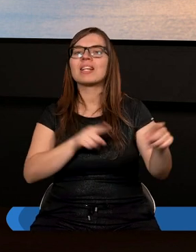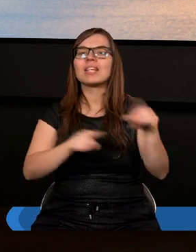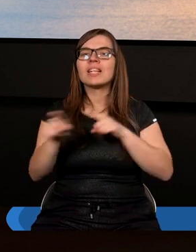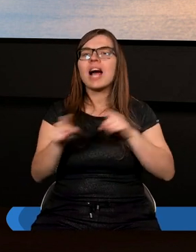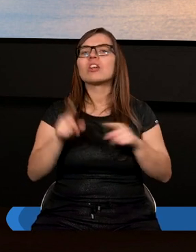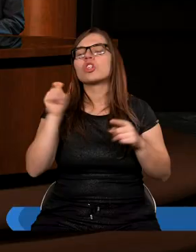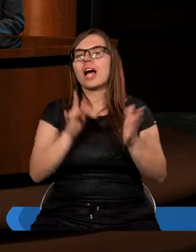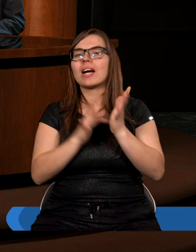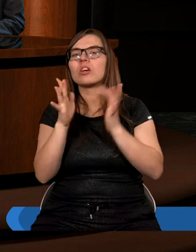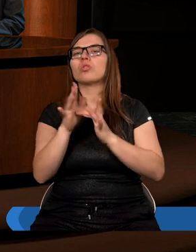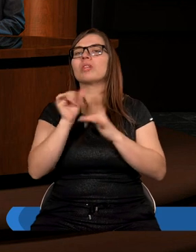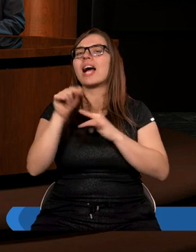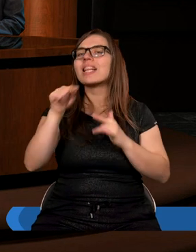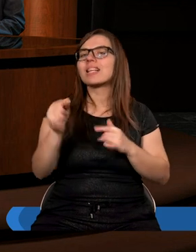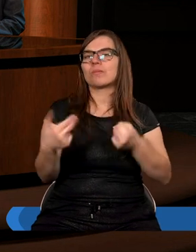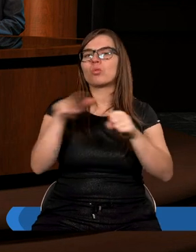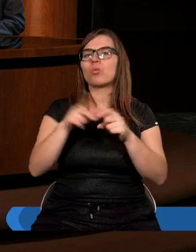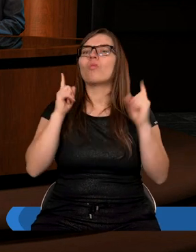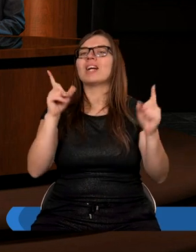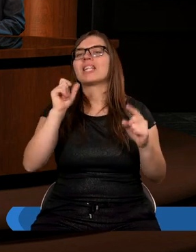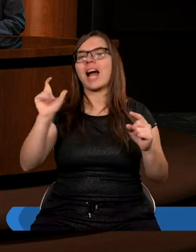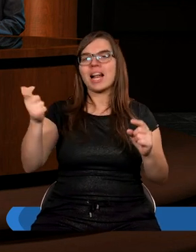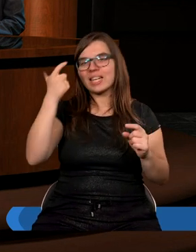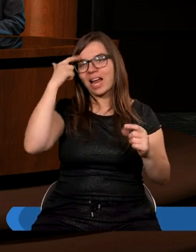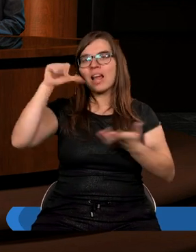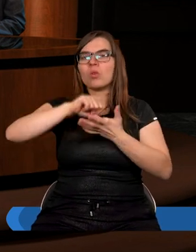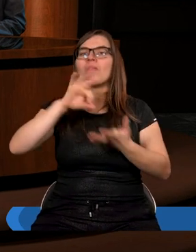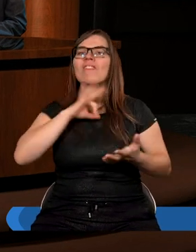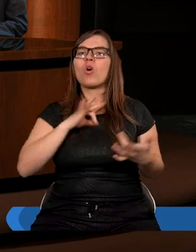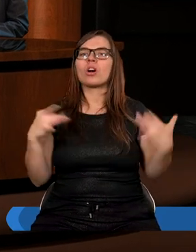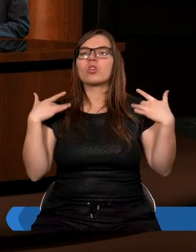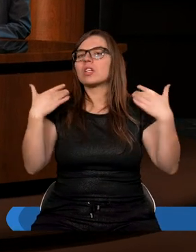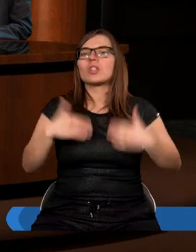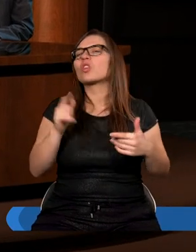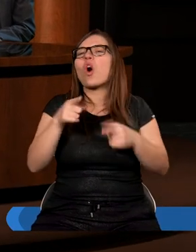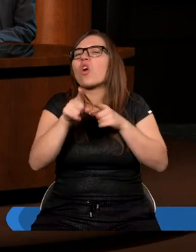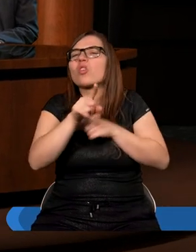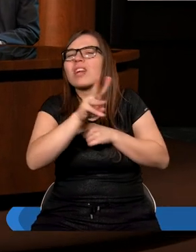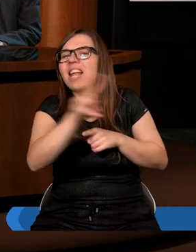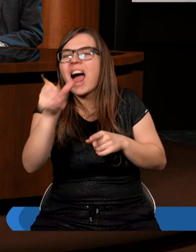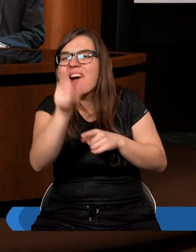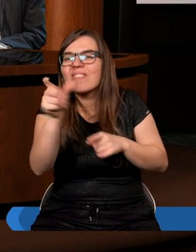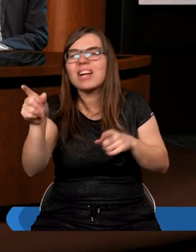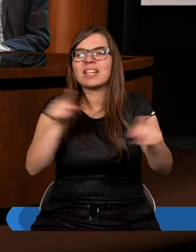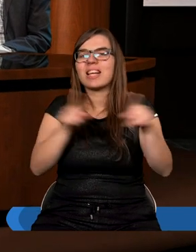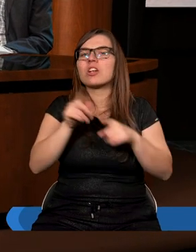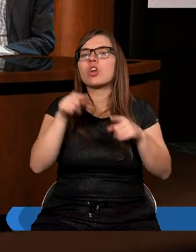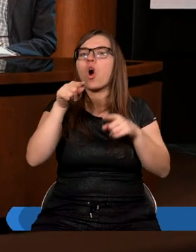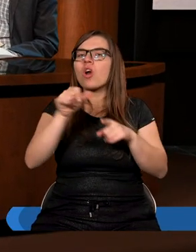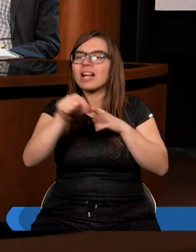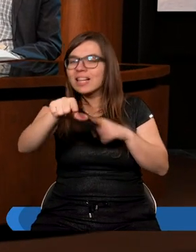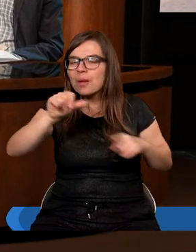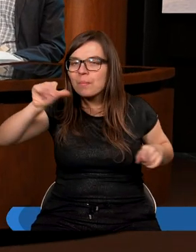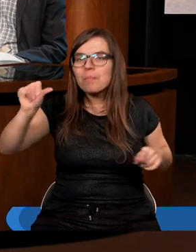wiem, że Chrystus jest tym, którego uważacie za centrum swojego życia. Co to dla was znaczy, że on jest tym